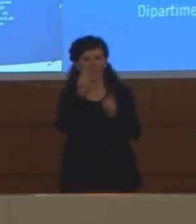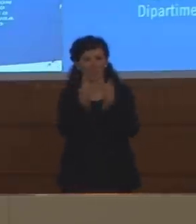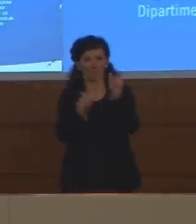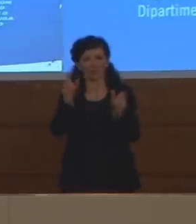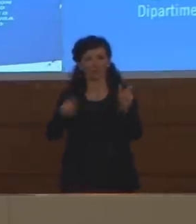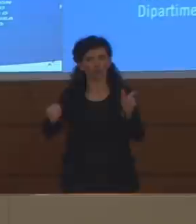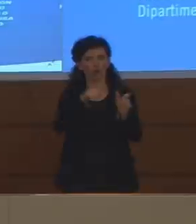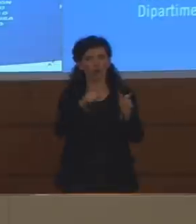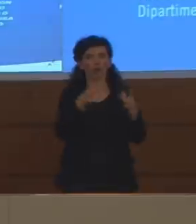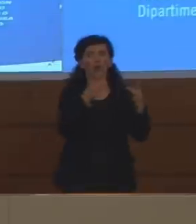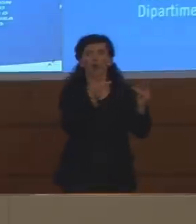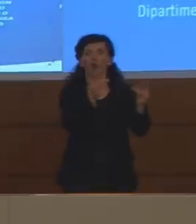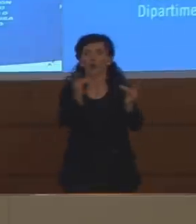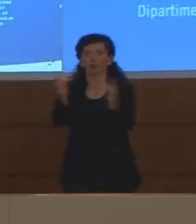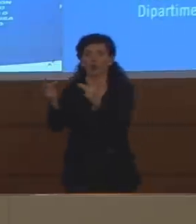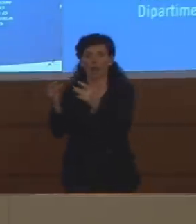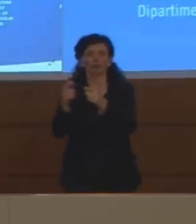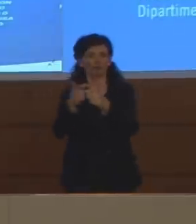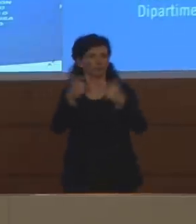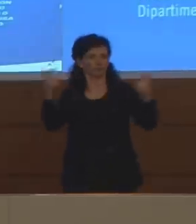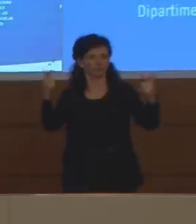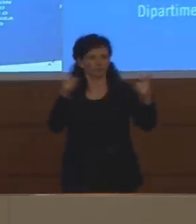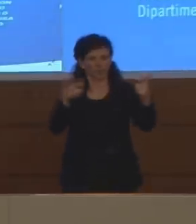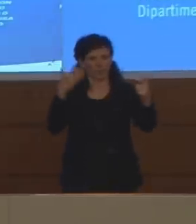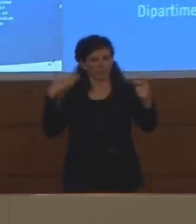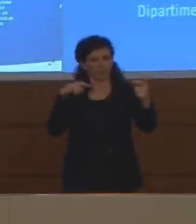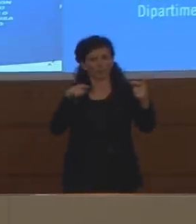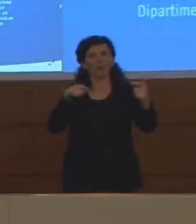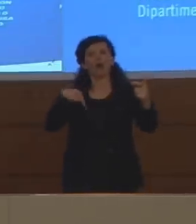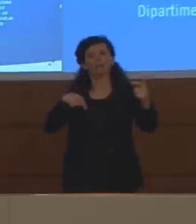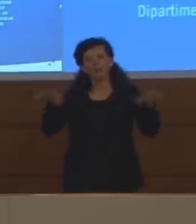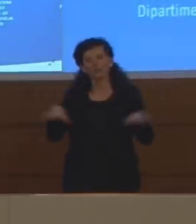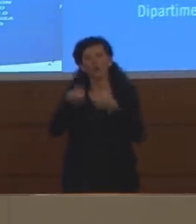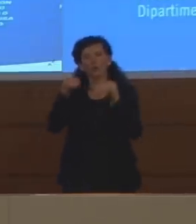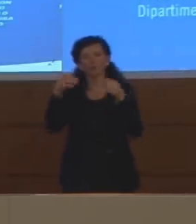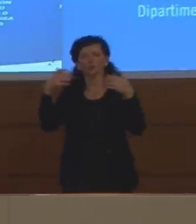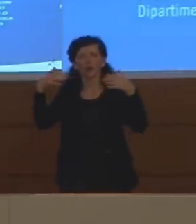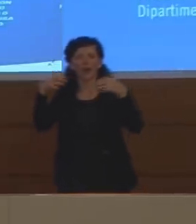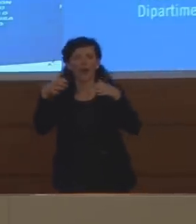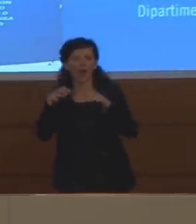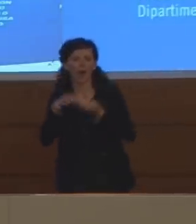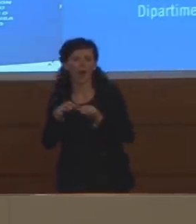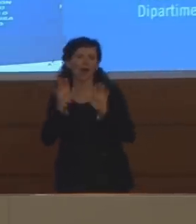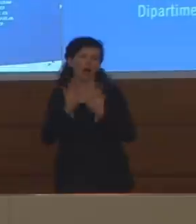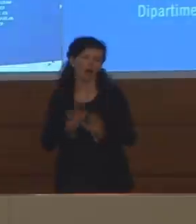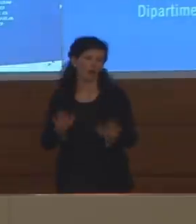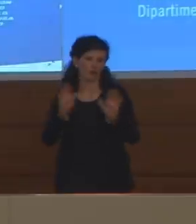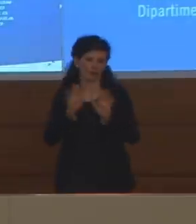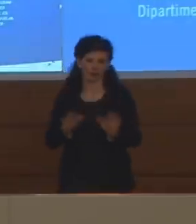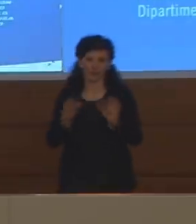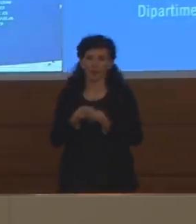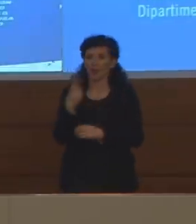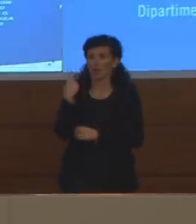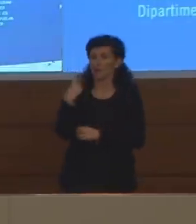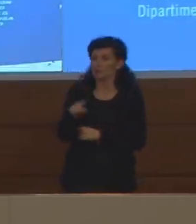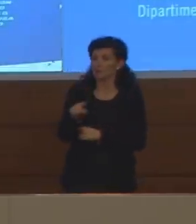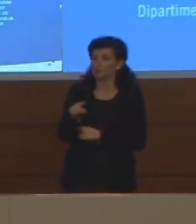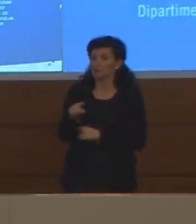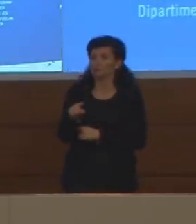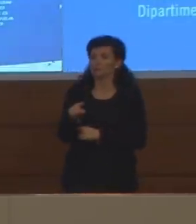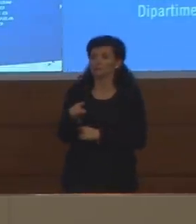contagiate piuttosto alta, questo calo naturalmente è più lento. Non credo che questo rappresenti una